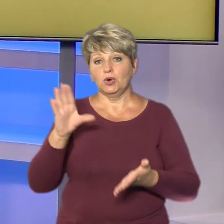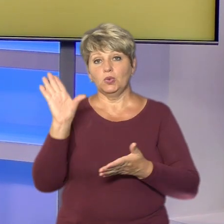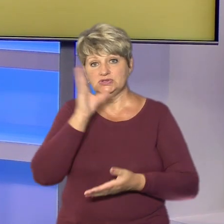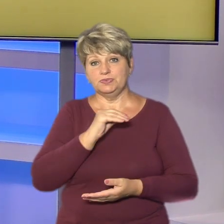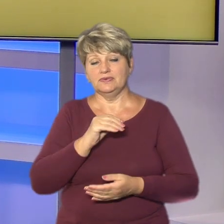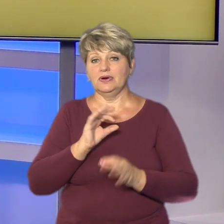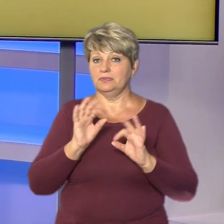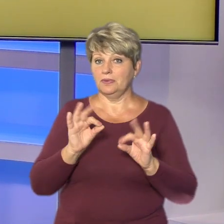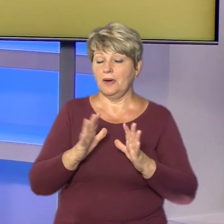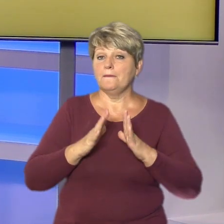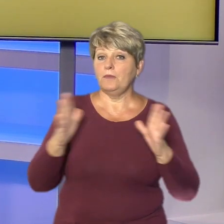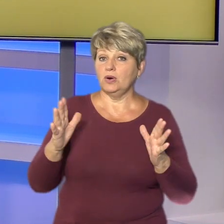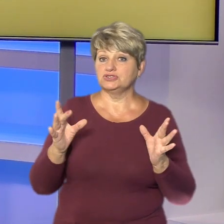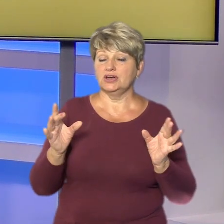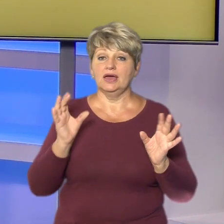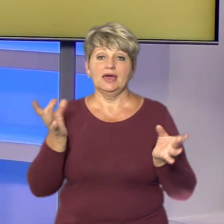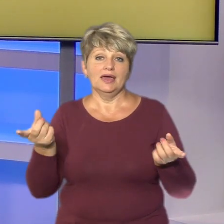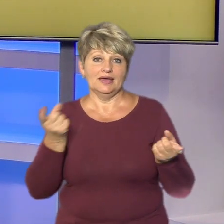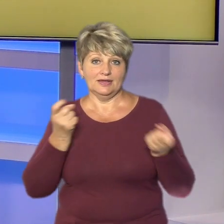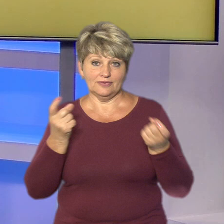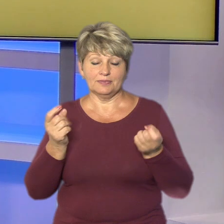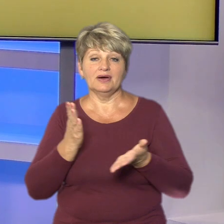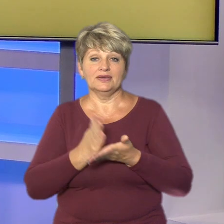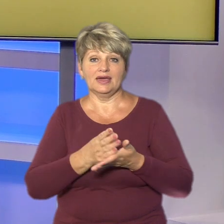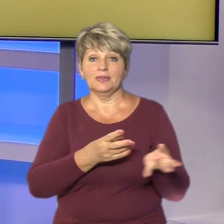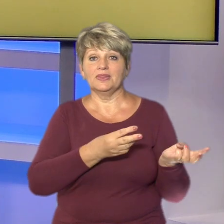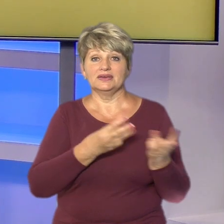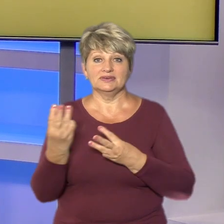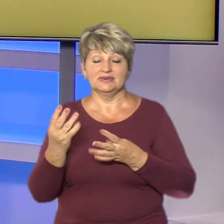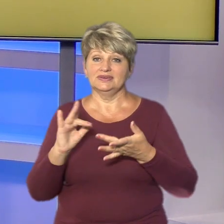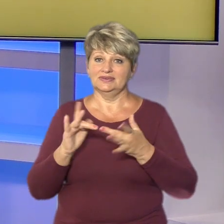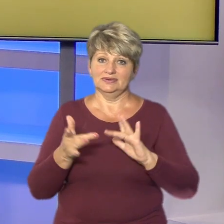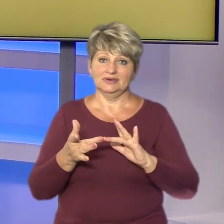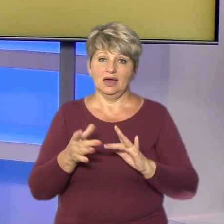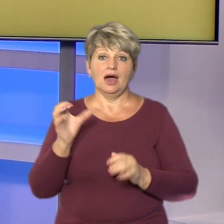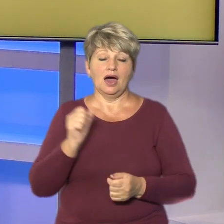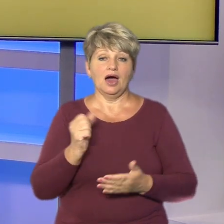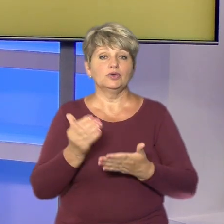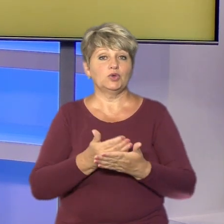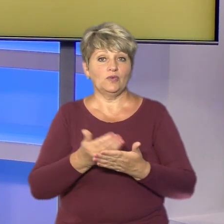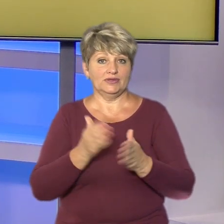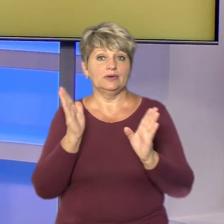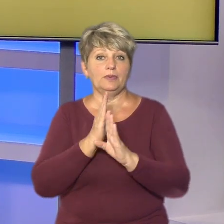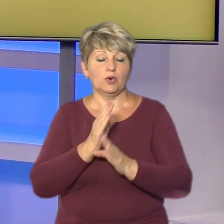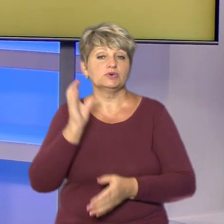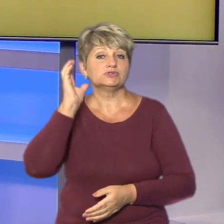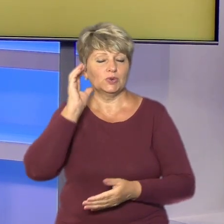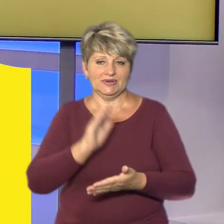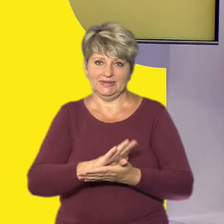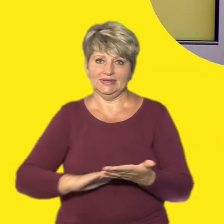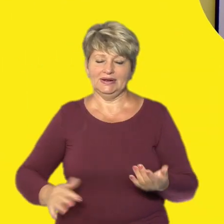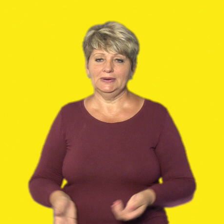а ще більше інформації, як завжди вже є на сайті Суспільного та у соцмережах. А про новини погоди слухайте далі.